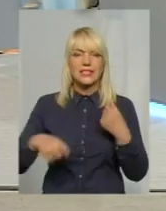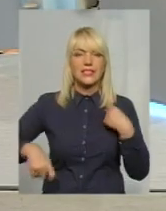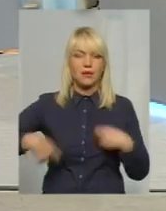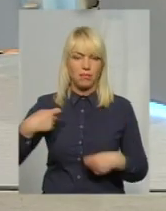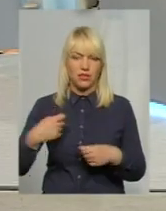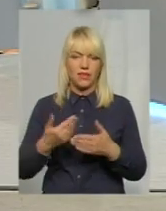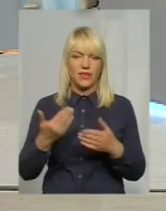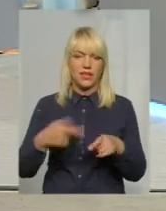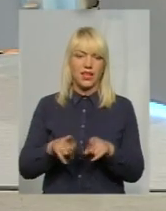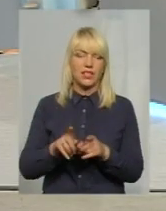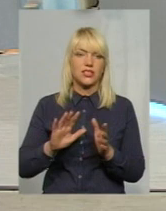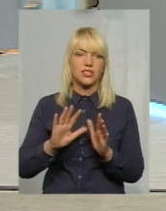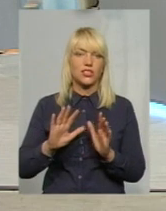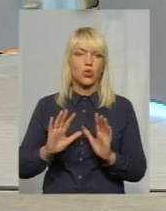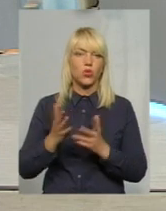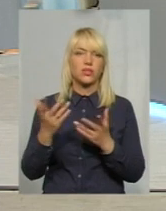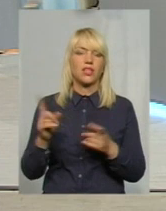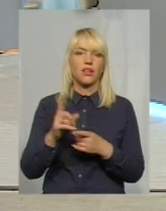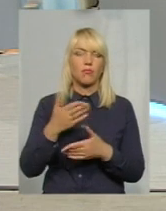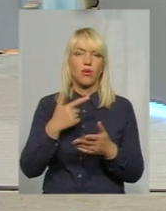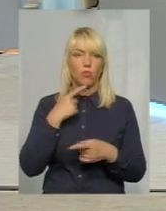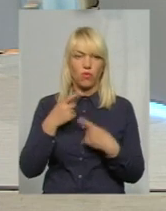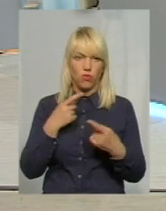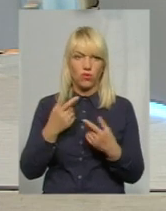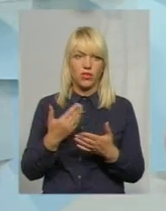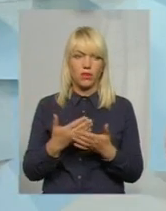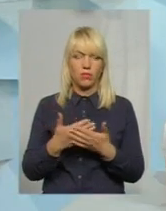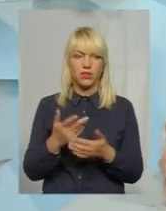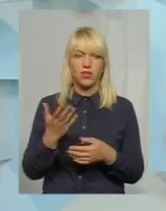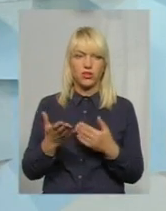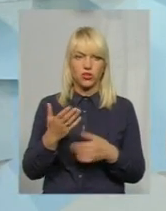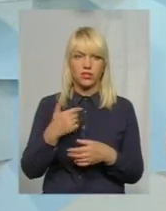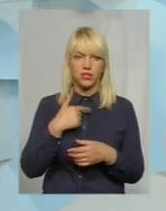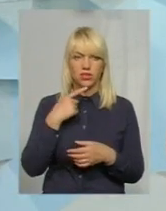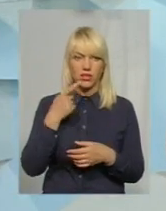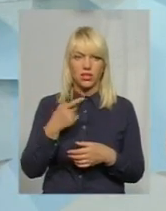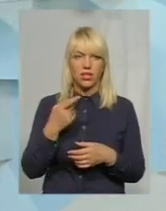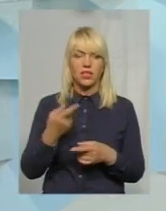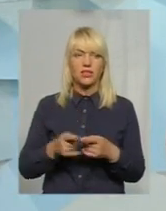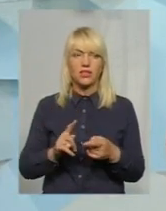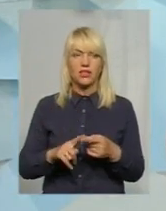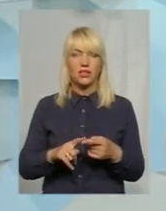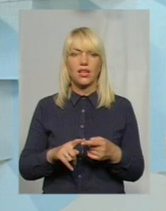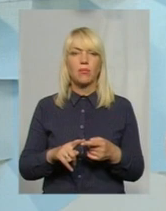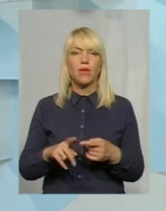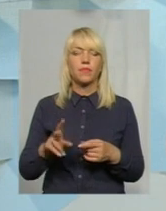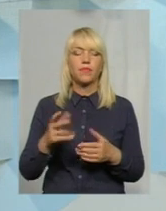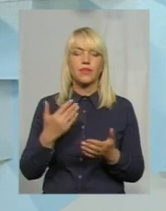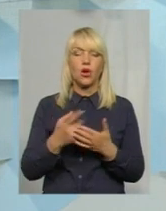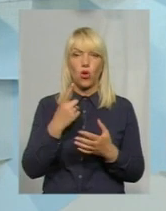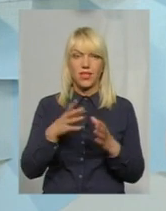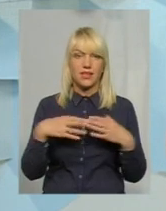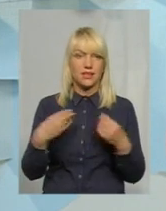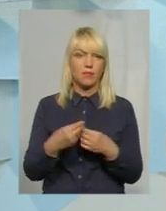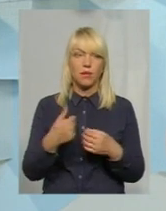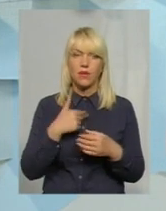сьогодні обговорювали? Якщо сказати, що це треба виходити з ринкової ціни на ту саму сім'ю. Ми не